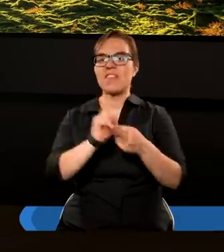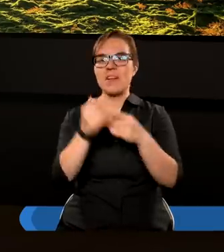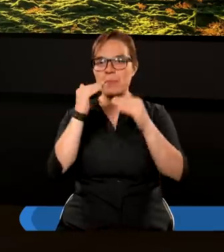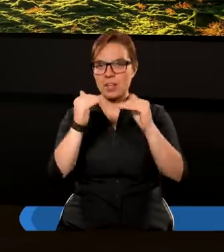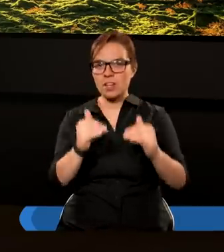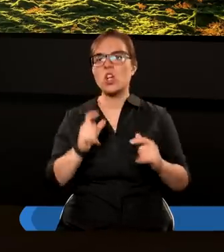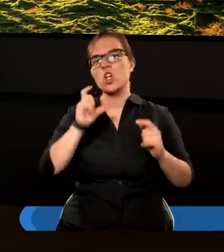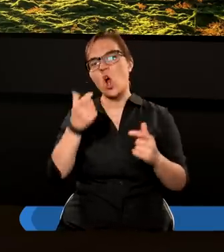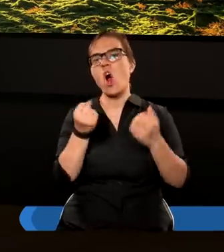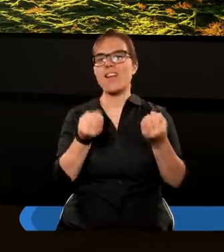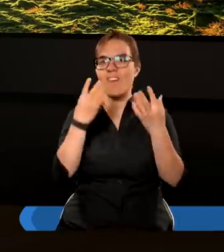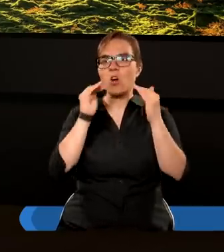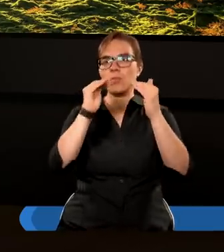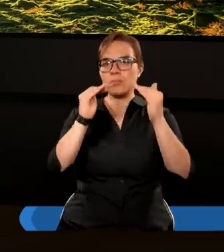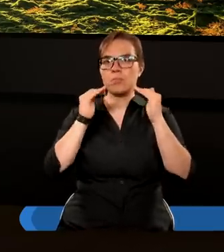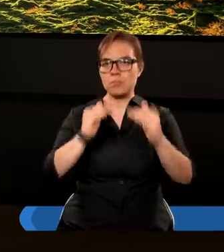co stworzył,